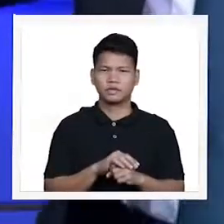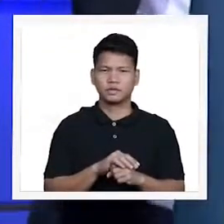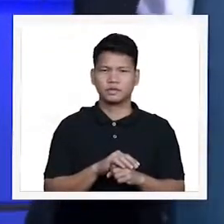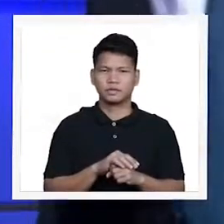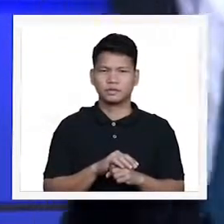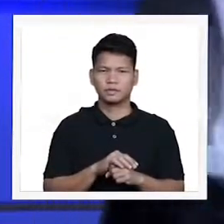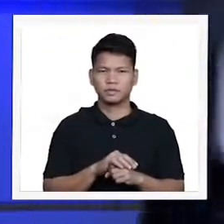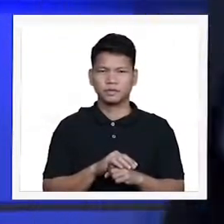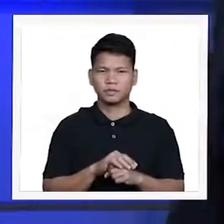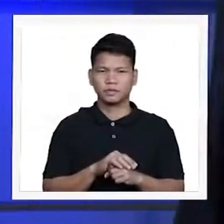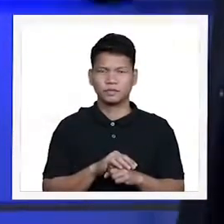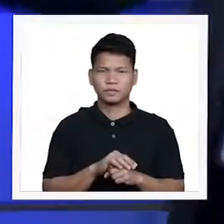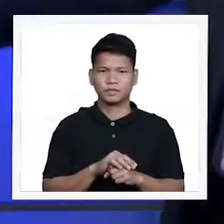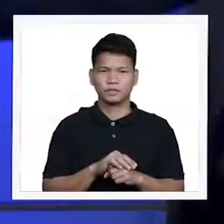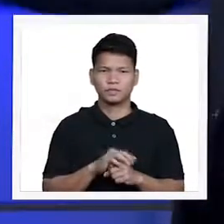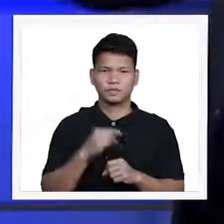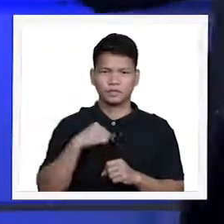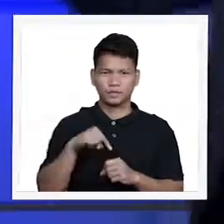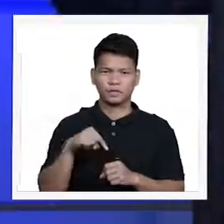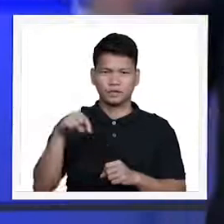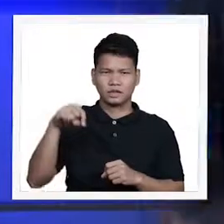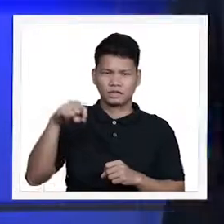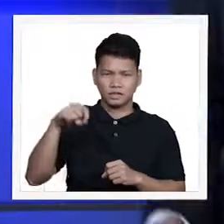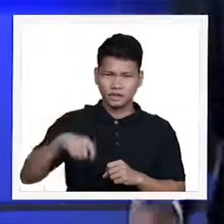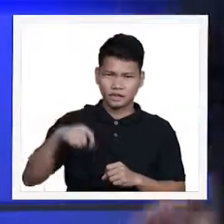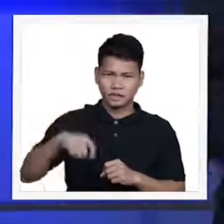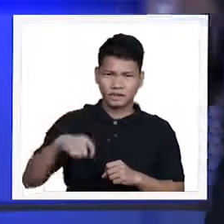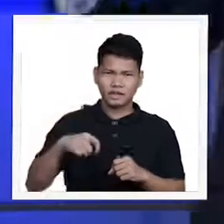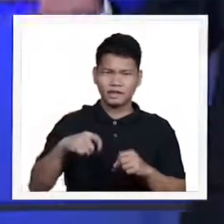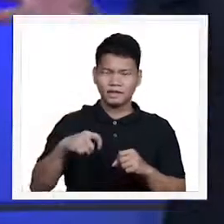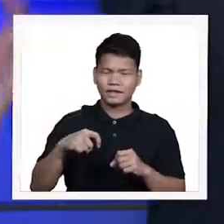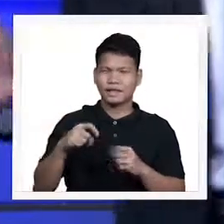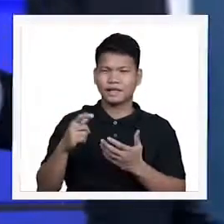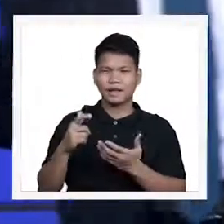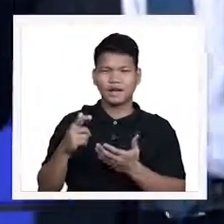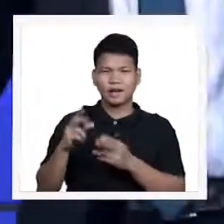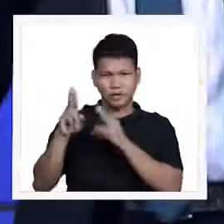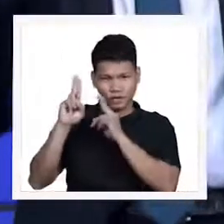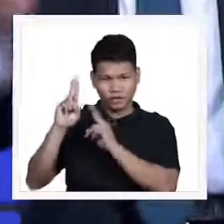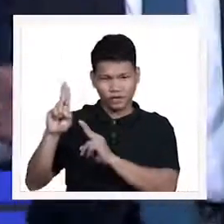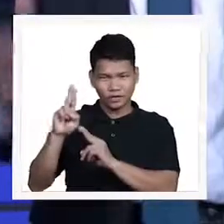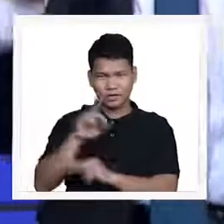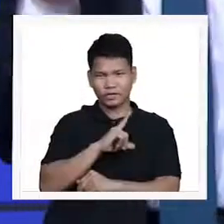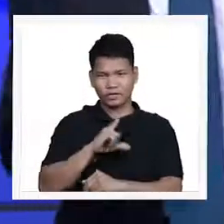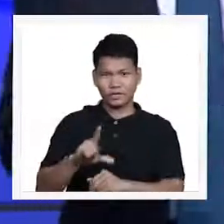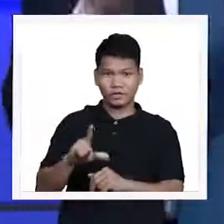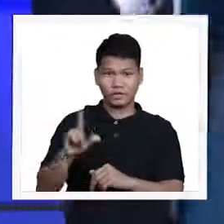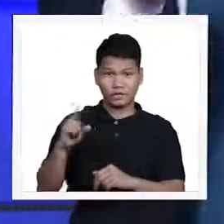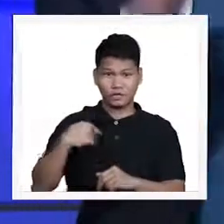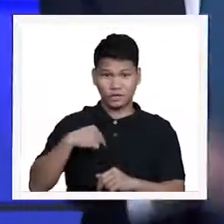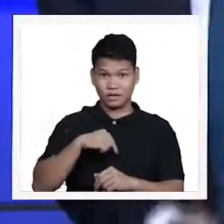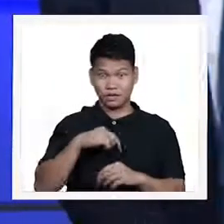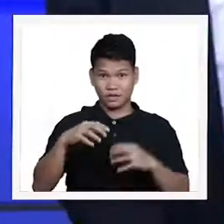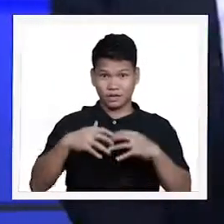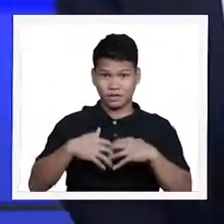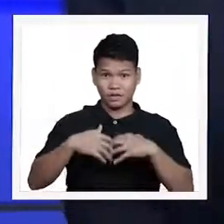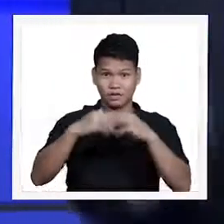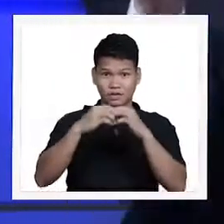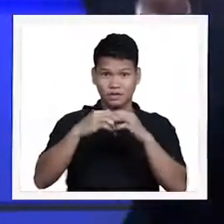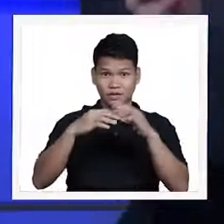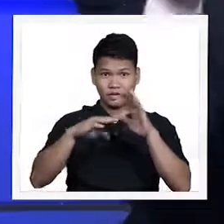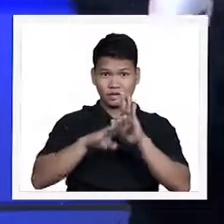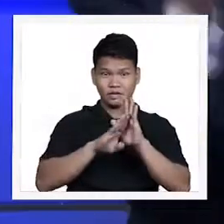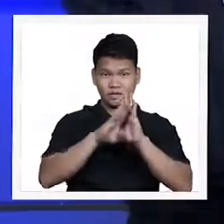-honor po natin ang Panginoon sa lahat ng ating increase pag sinabi pong increase ang hinihingi ng Panginoon bibigyan lang po